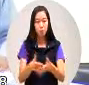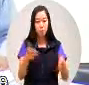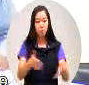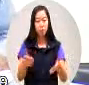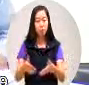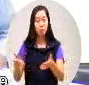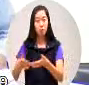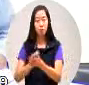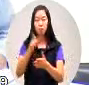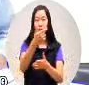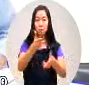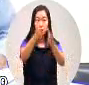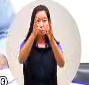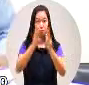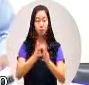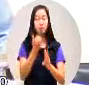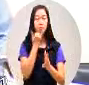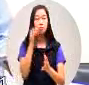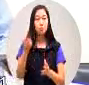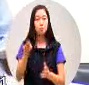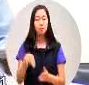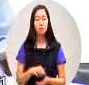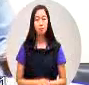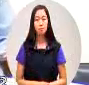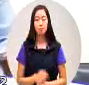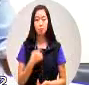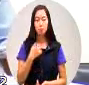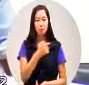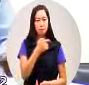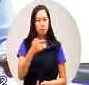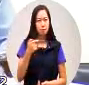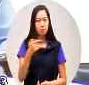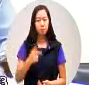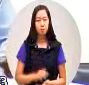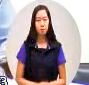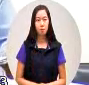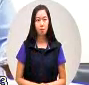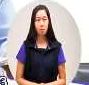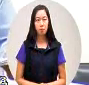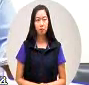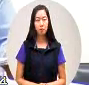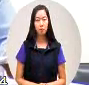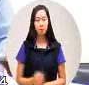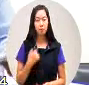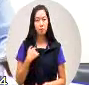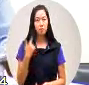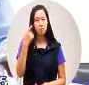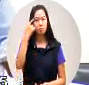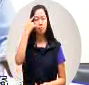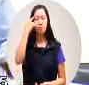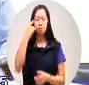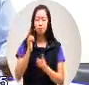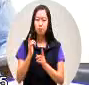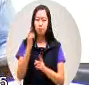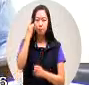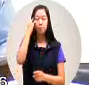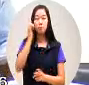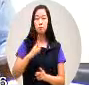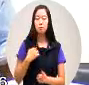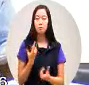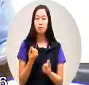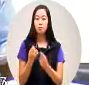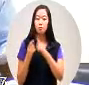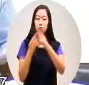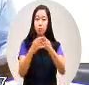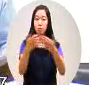座桥梁所以我非常的感同身受我也到过交通